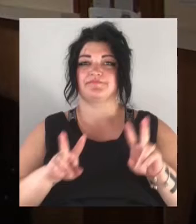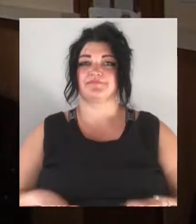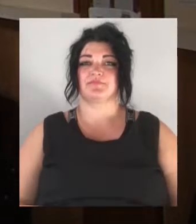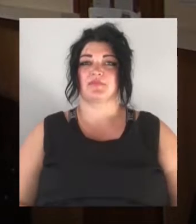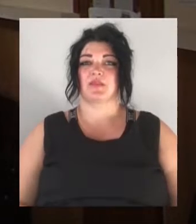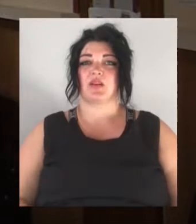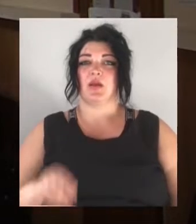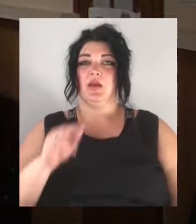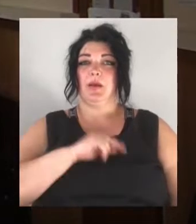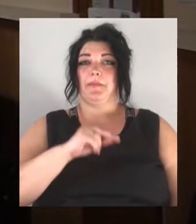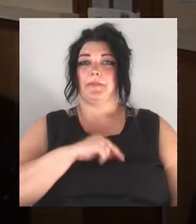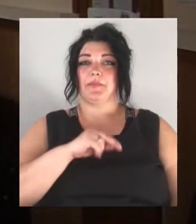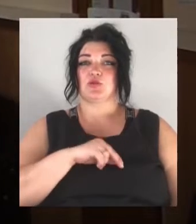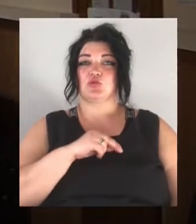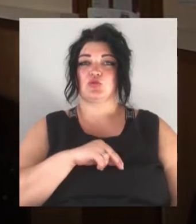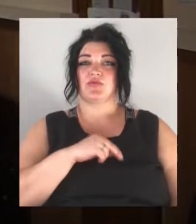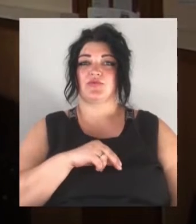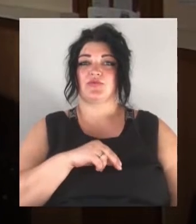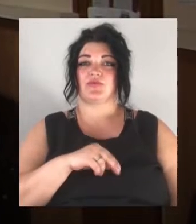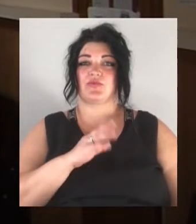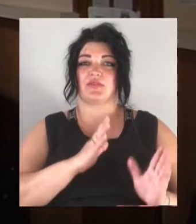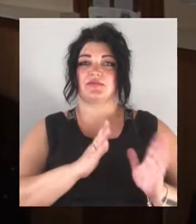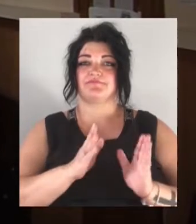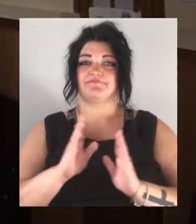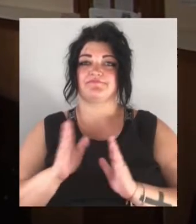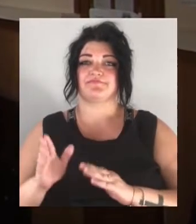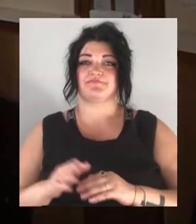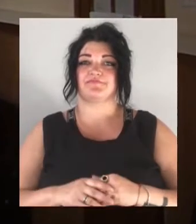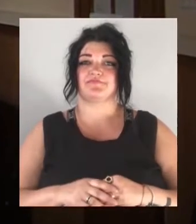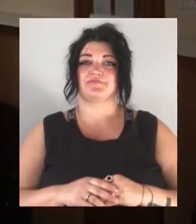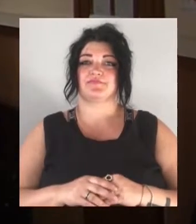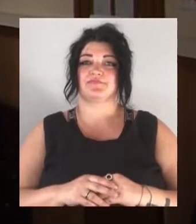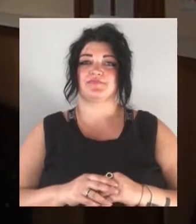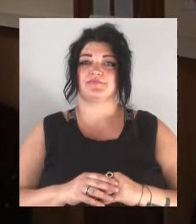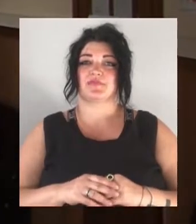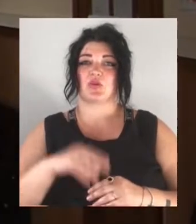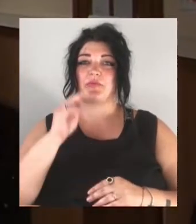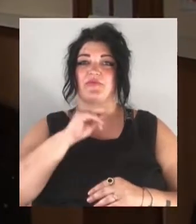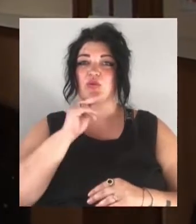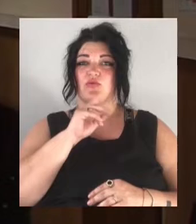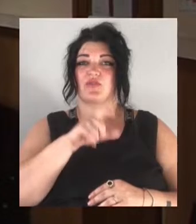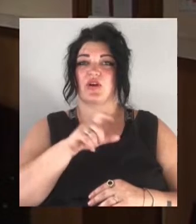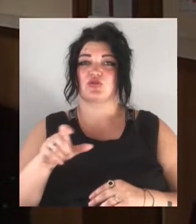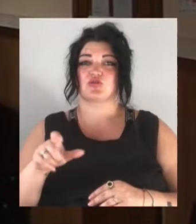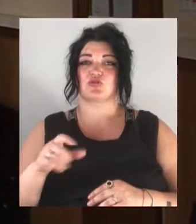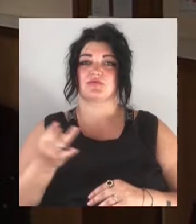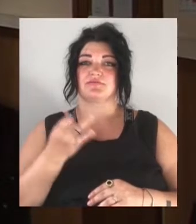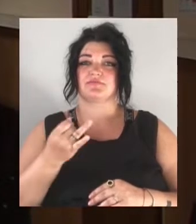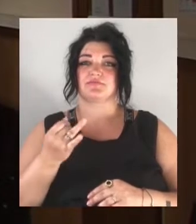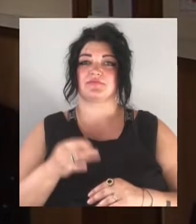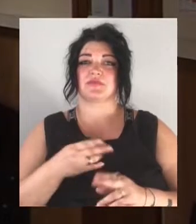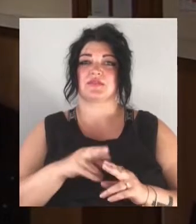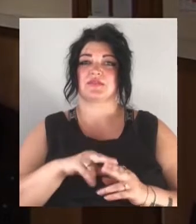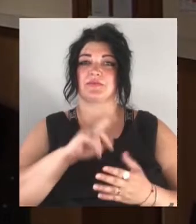благотвірно, вивчати, перейти до допиту обвинувачених. А замість цього ми розглядали по питання сторони